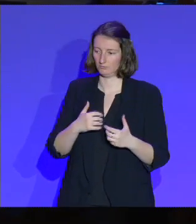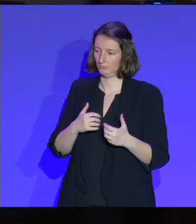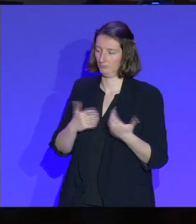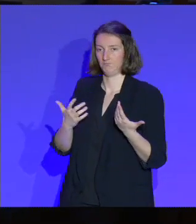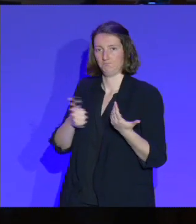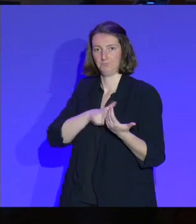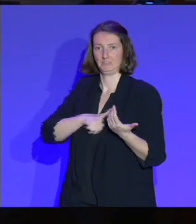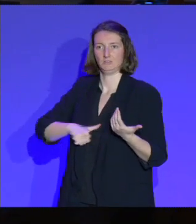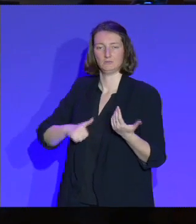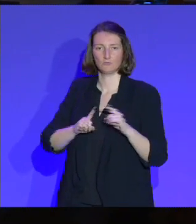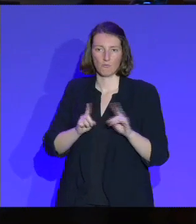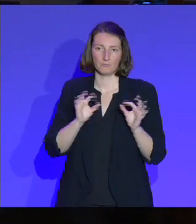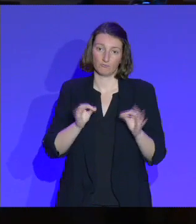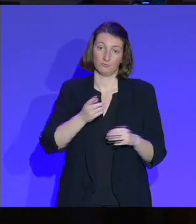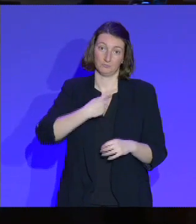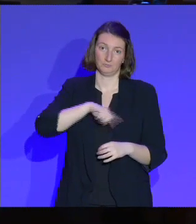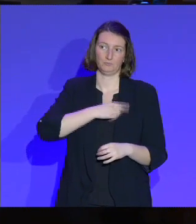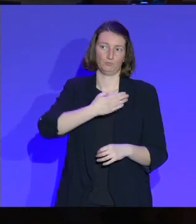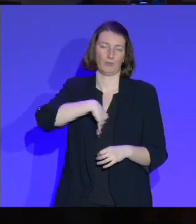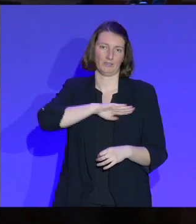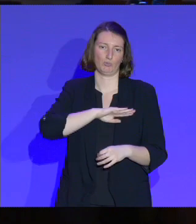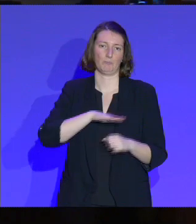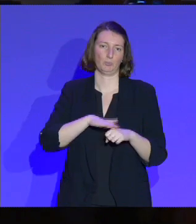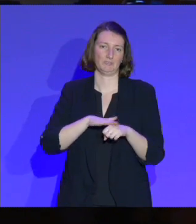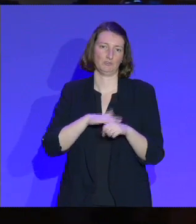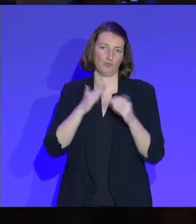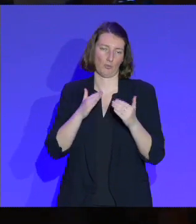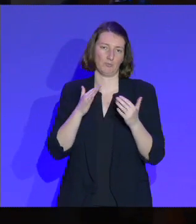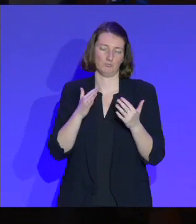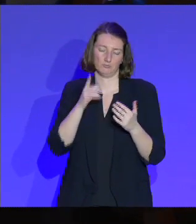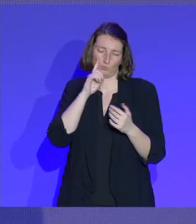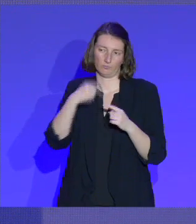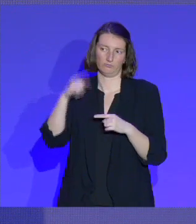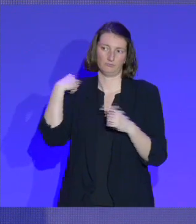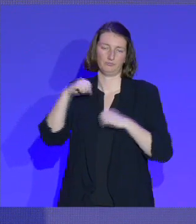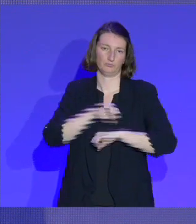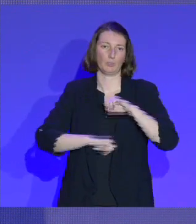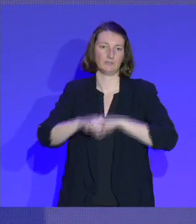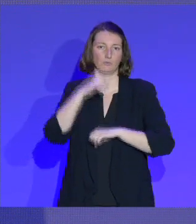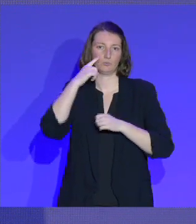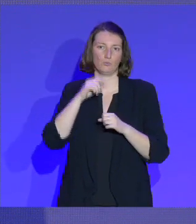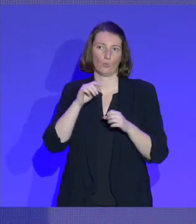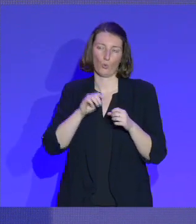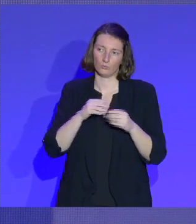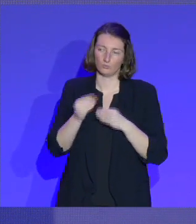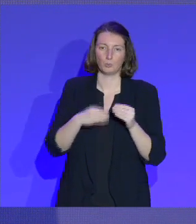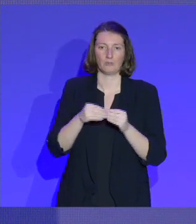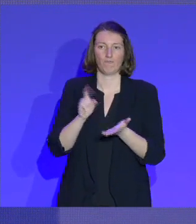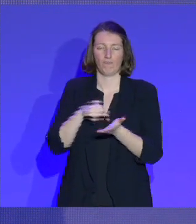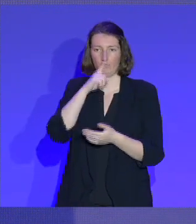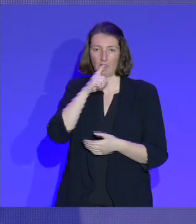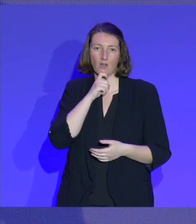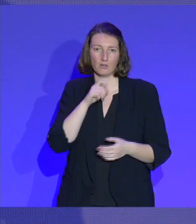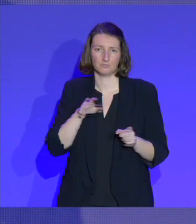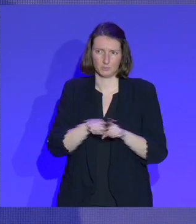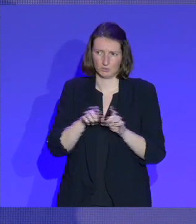politique vis-à-vis de ce qui s'est passé dans l'Organisation du Mondial au Qatar et de ce qui, y compris des drames humains,